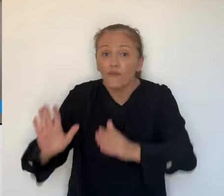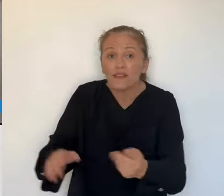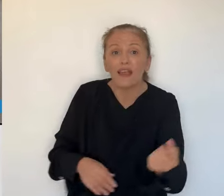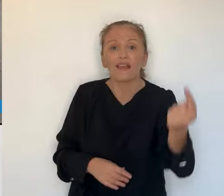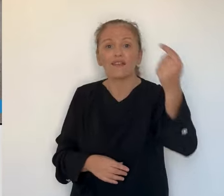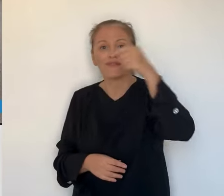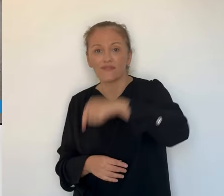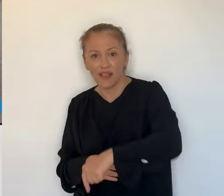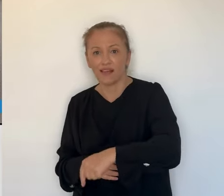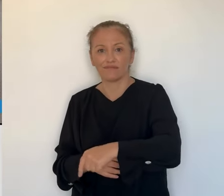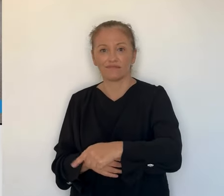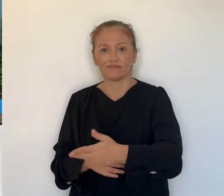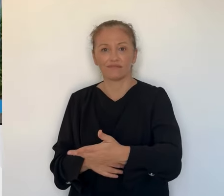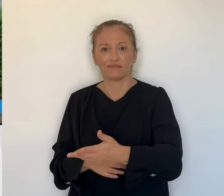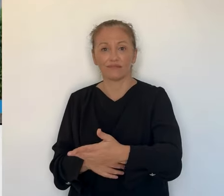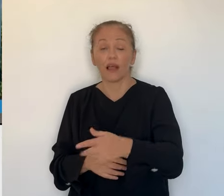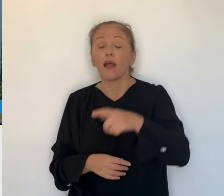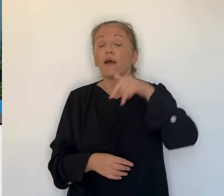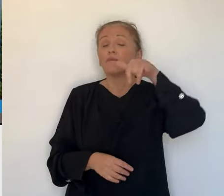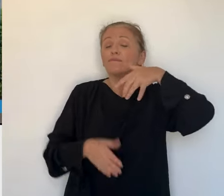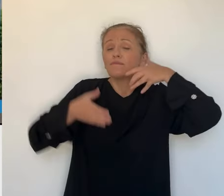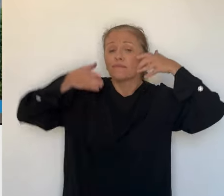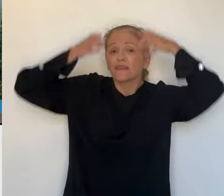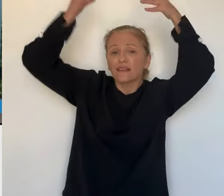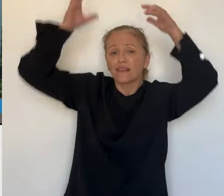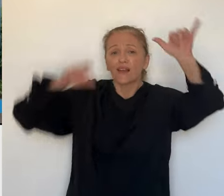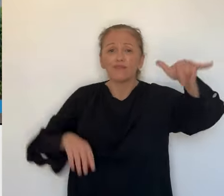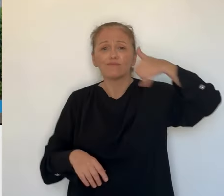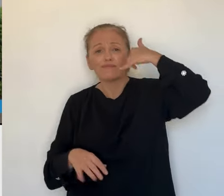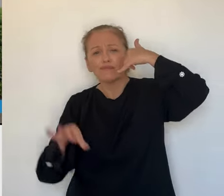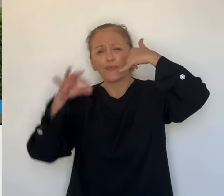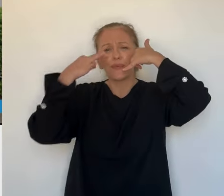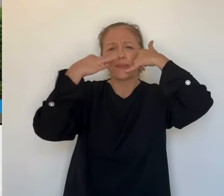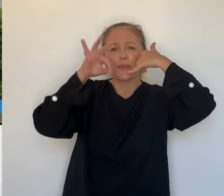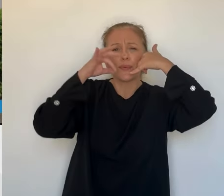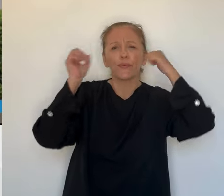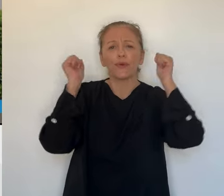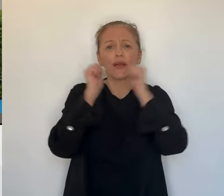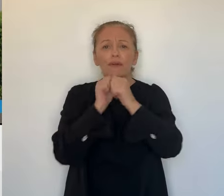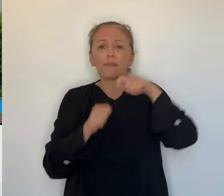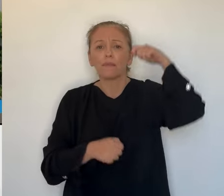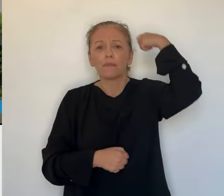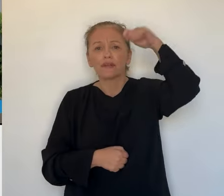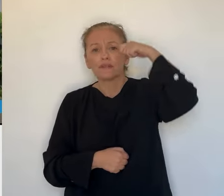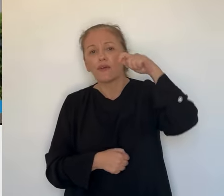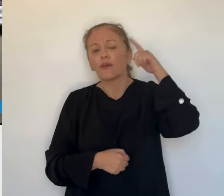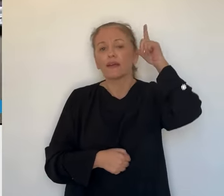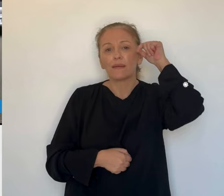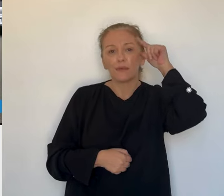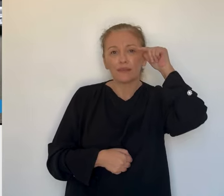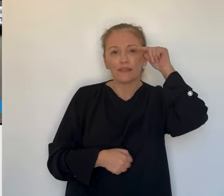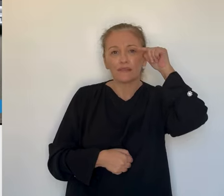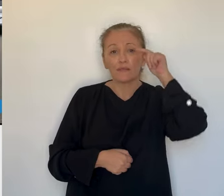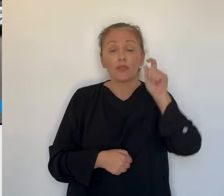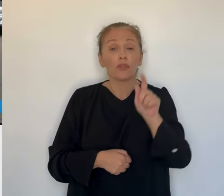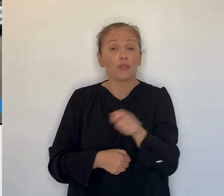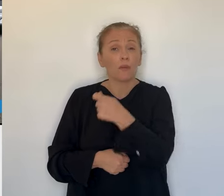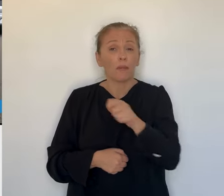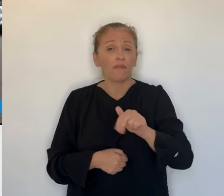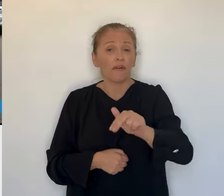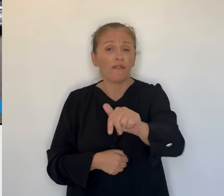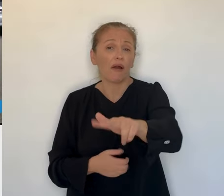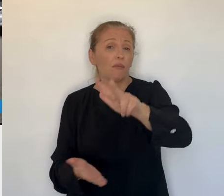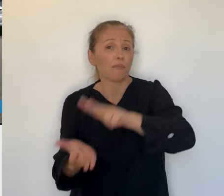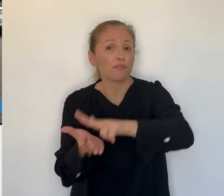diplomatiques. En d'autres termes, et selon nos informations, un document ne serait pas encore signé par l'Elysée. Il permettrait d'enterriner la venue du souverain